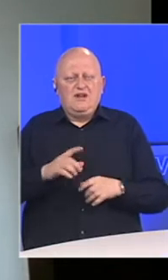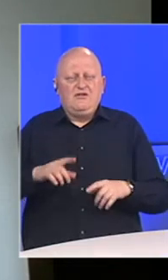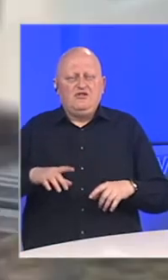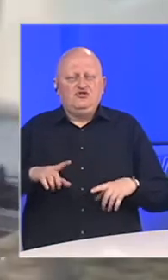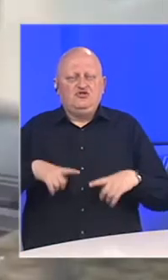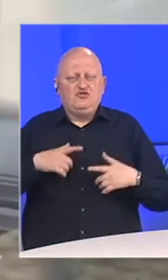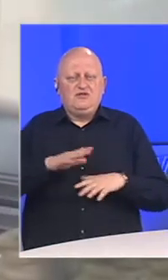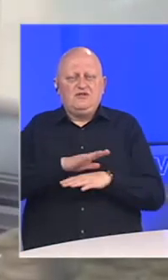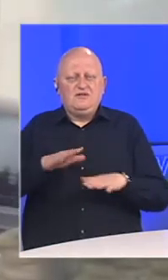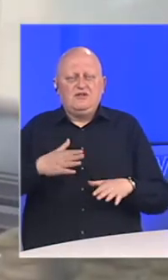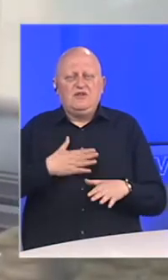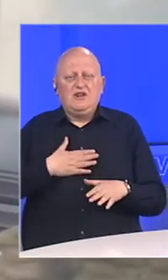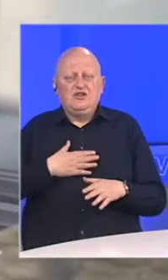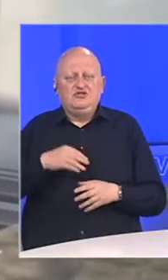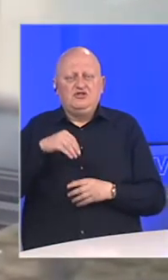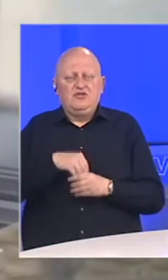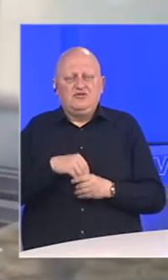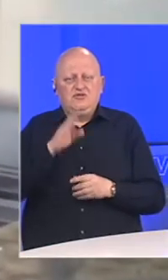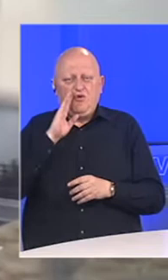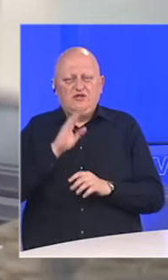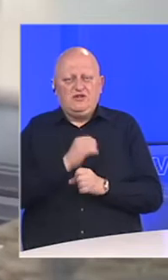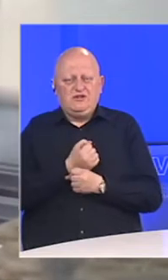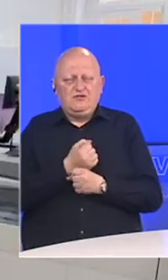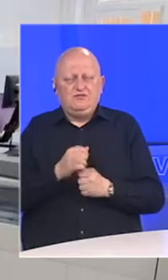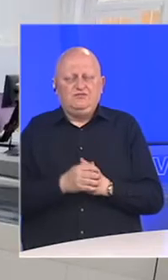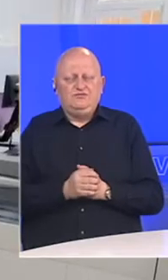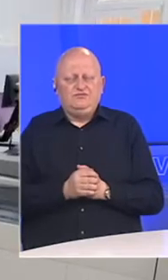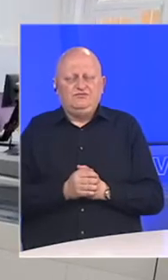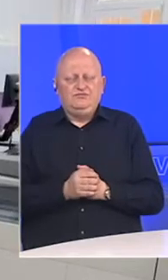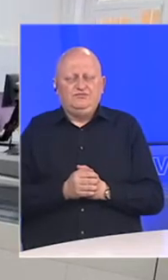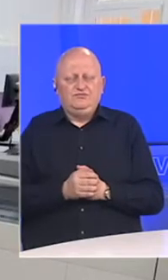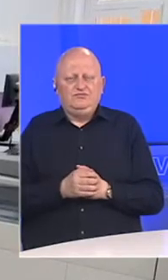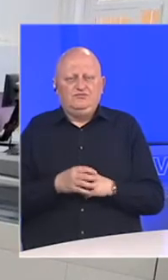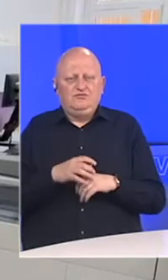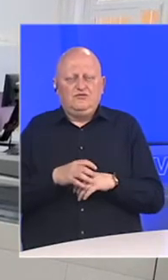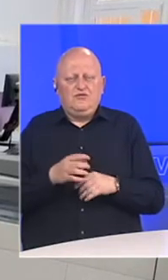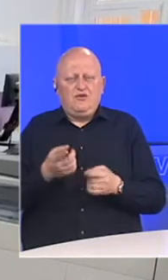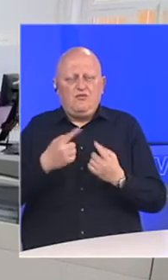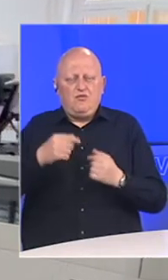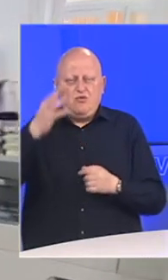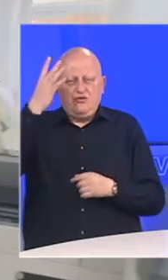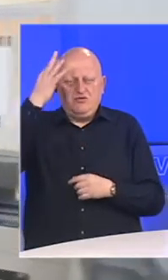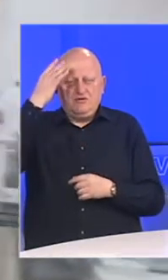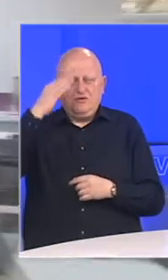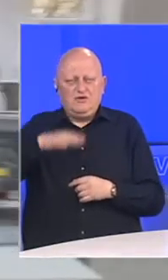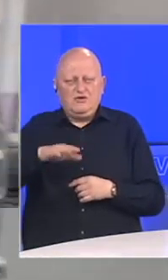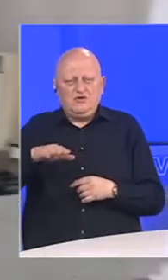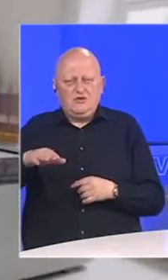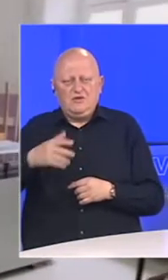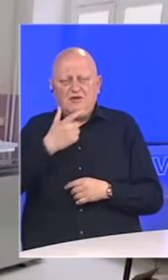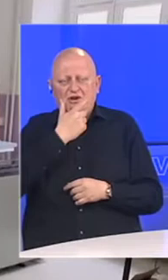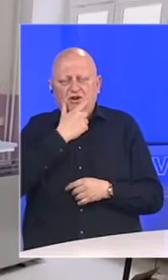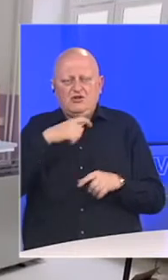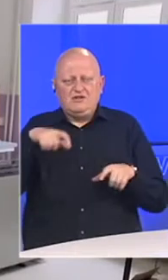svih naših stanovnika u Bosni i Hercegovini. Vode se nekako posebne brige o djeci, o